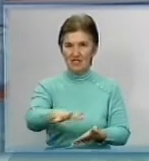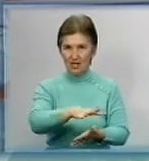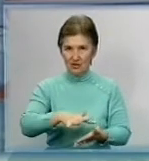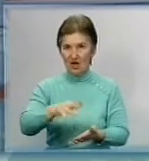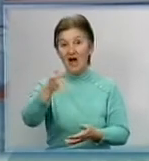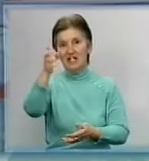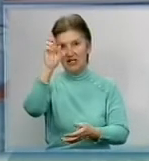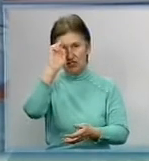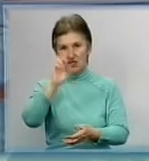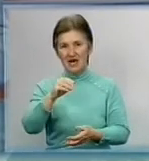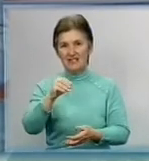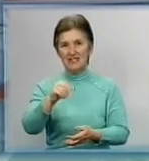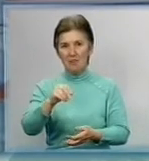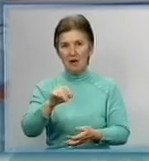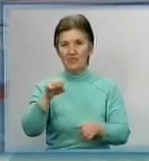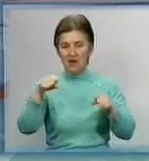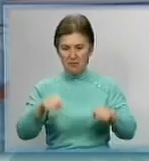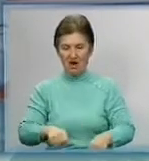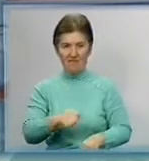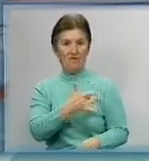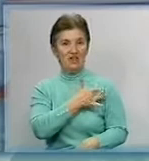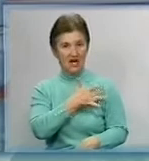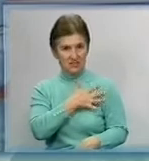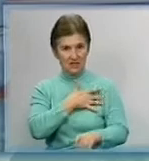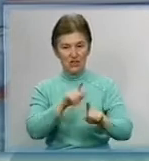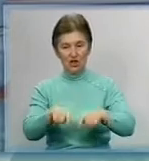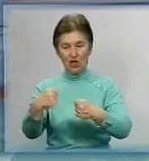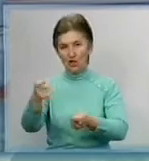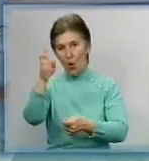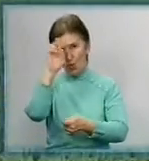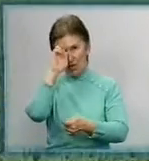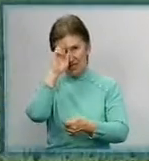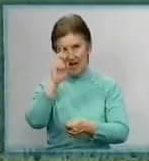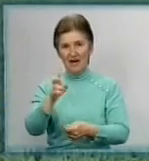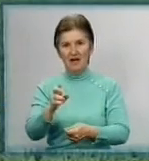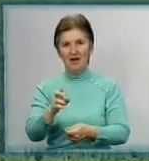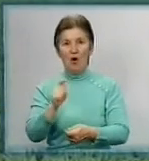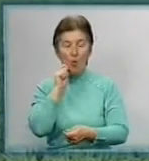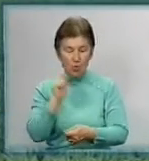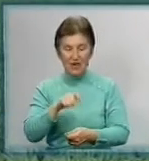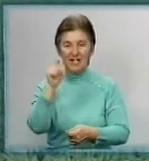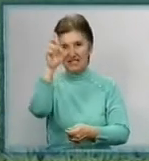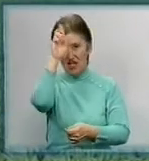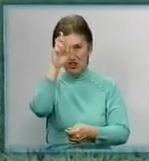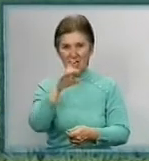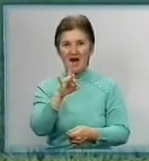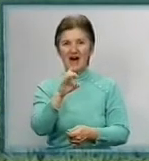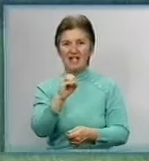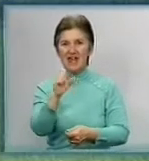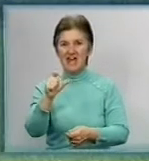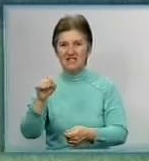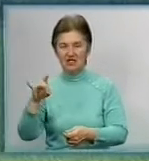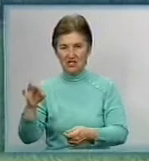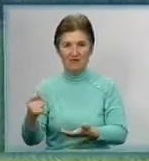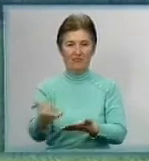Держземагентстві, право власності на неї надається Укрдержреєстром. Вперше за часів Незалежної України усі земельні наділи